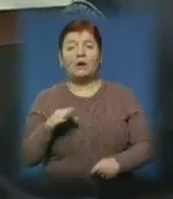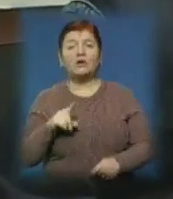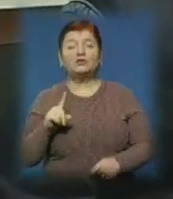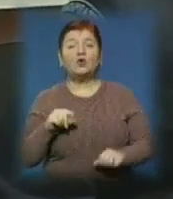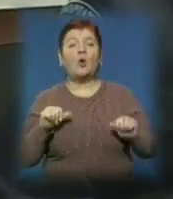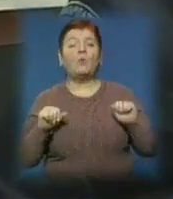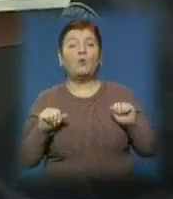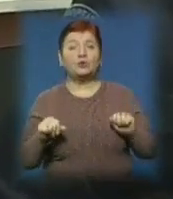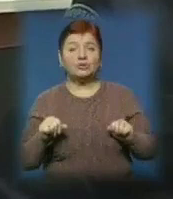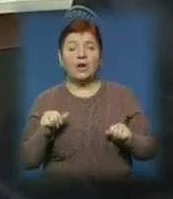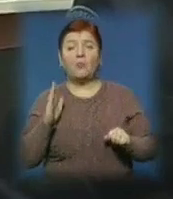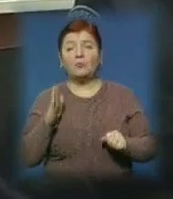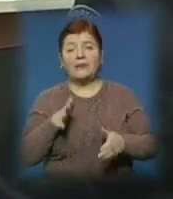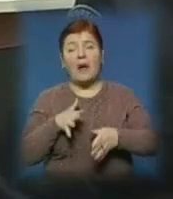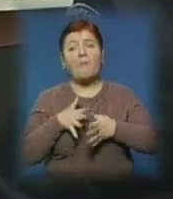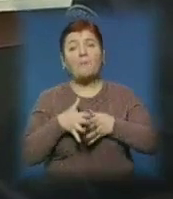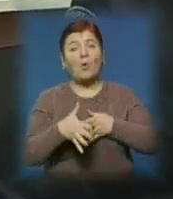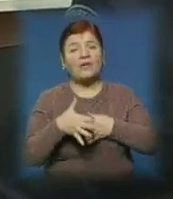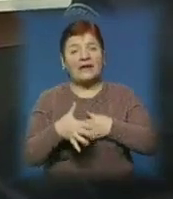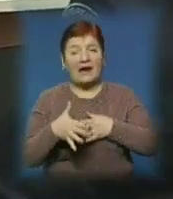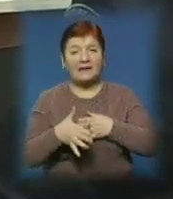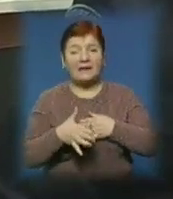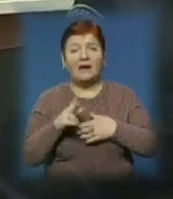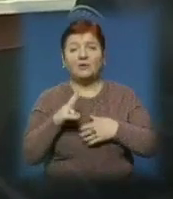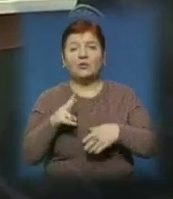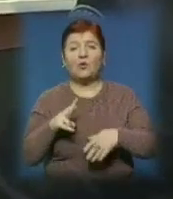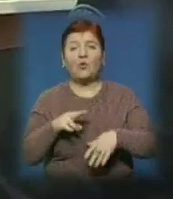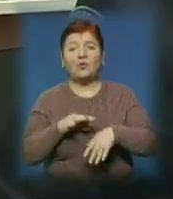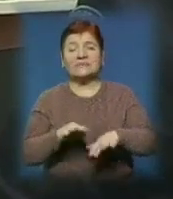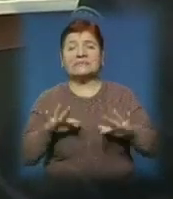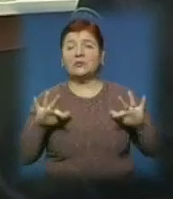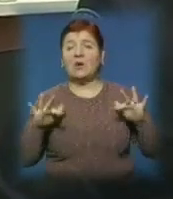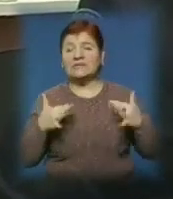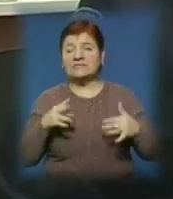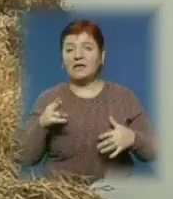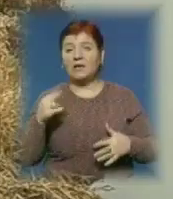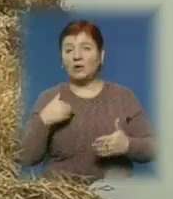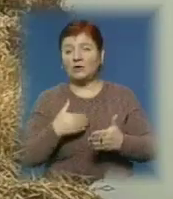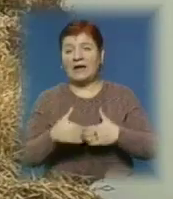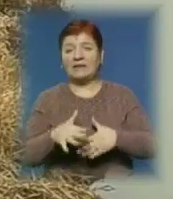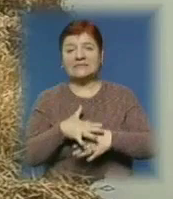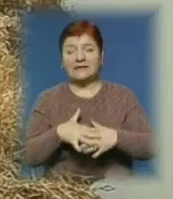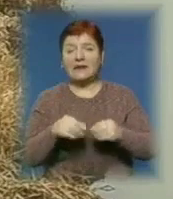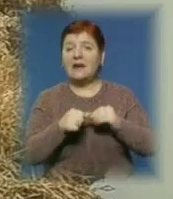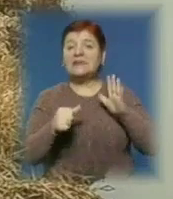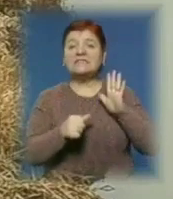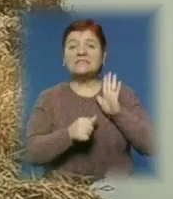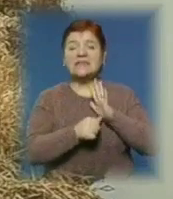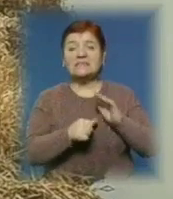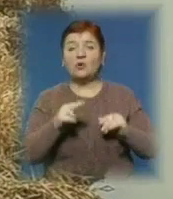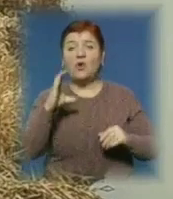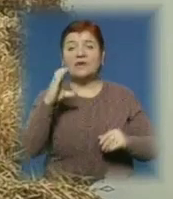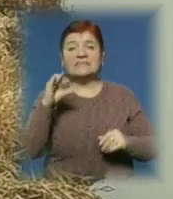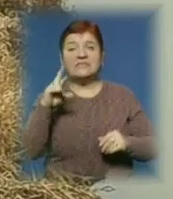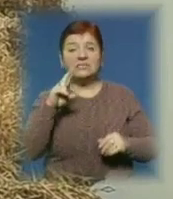може бути їхнє притікання або привести до якоїсь неприємної ситуації для населення. 16 січня будуть відомі